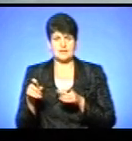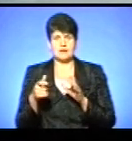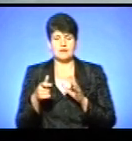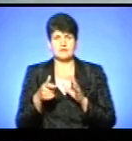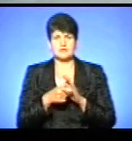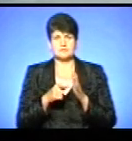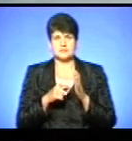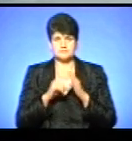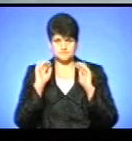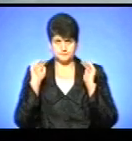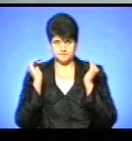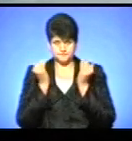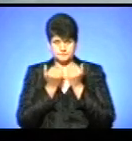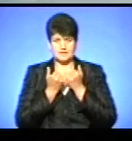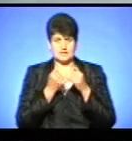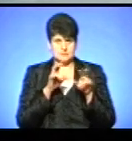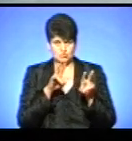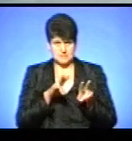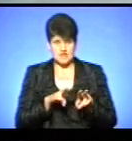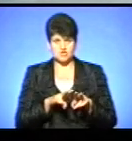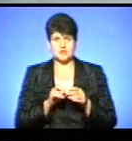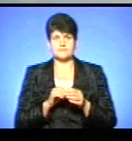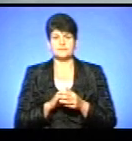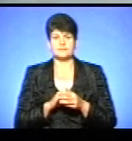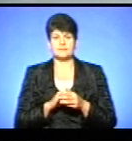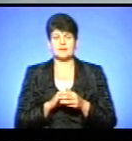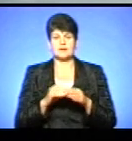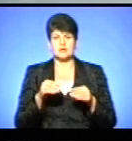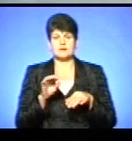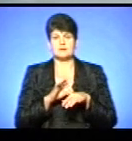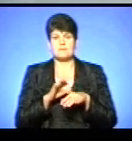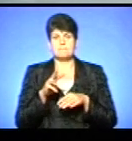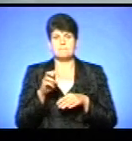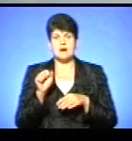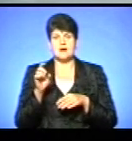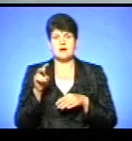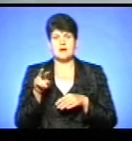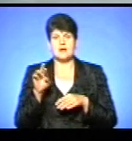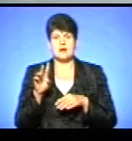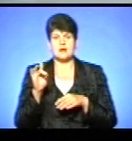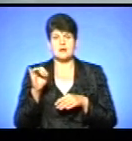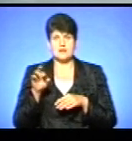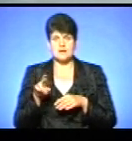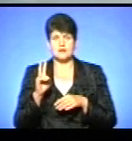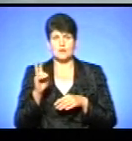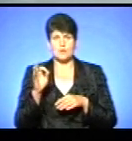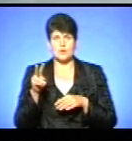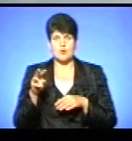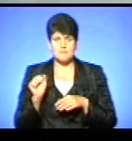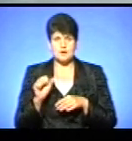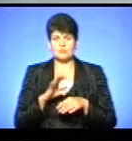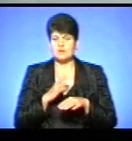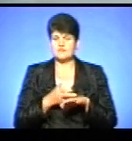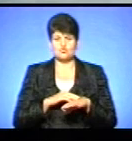інтенсивної терапії для спостереження. І вистану її діагноз – малярія і малярійна кома. Була вона в дуже в крайньо важкому